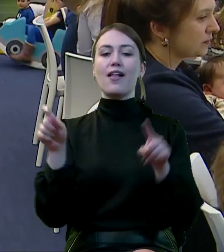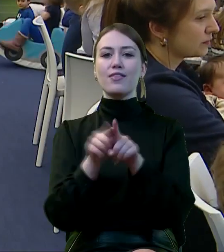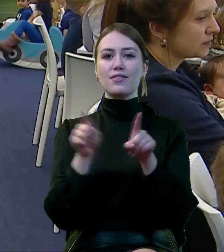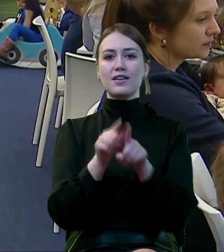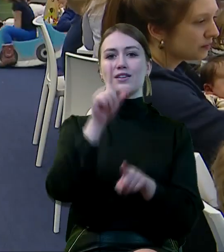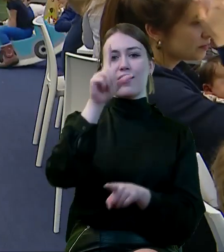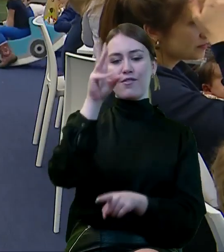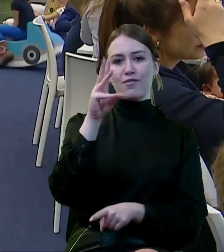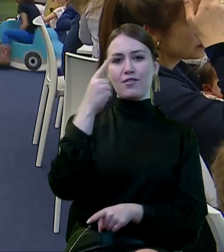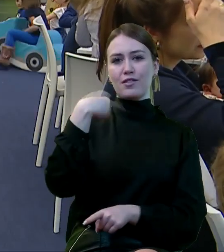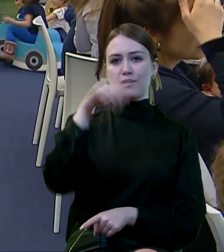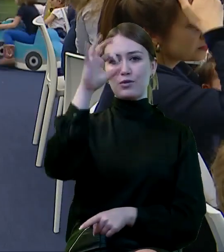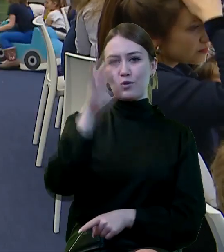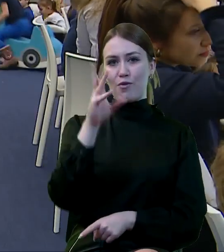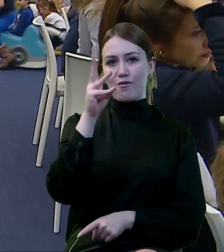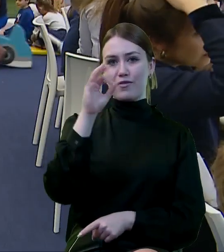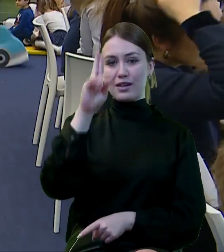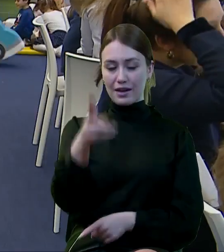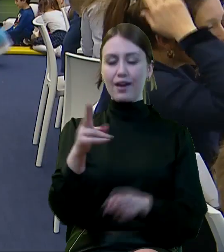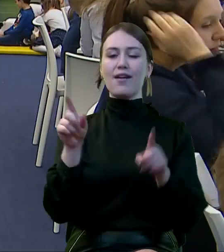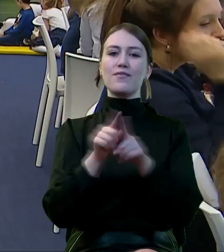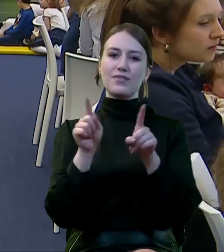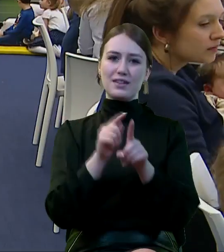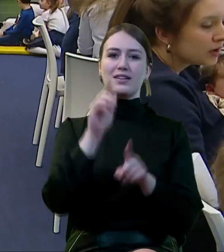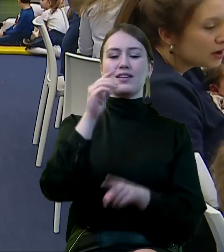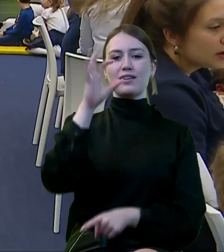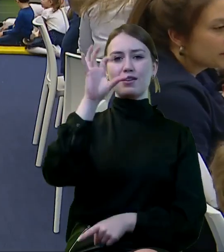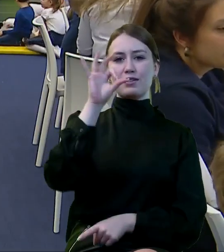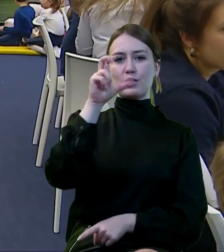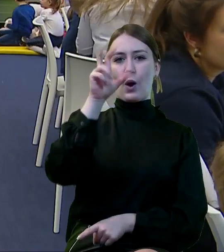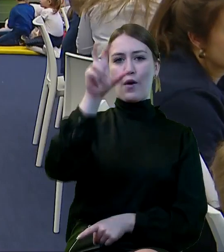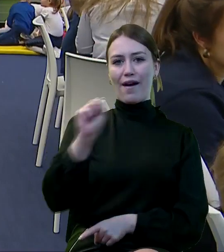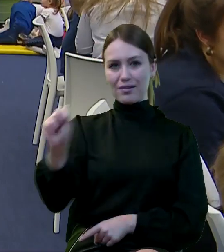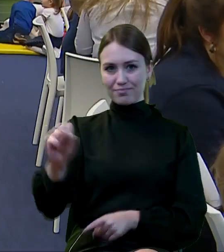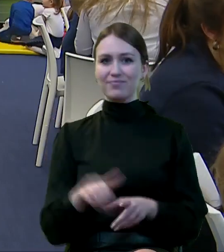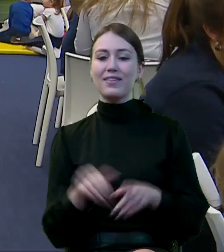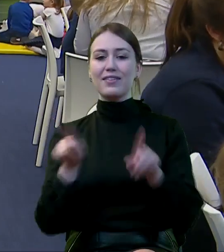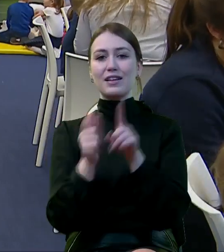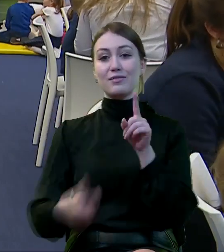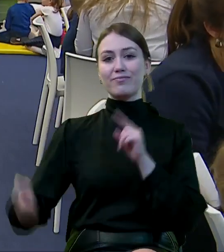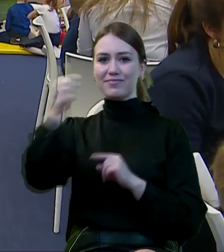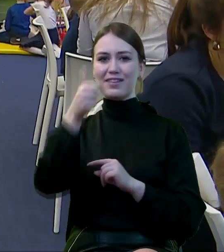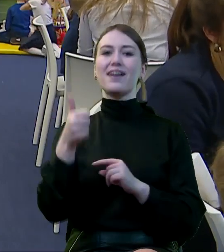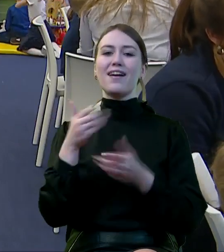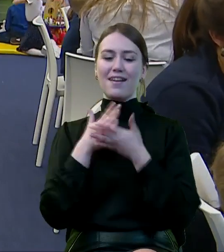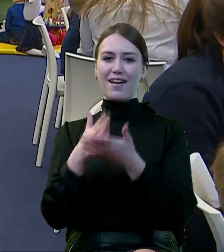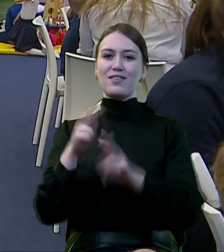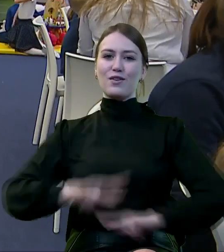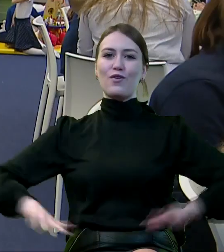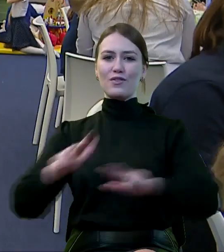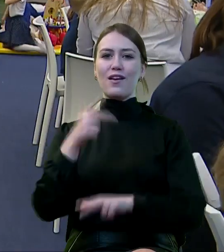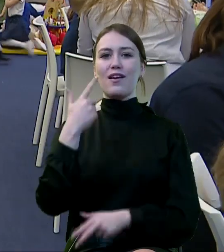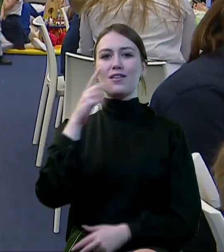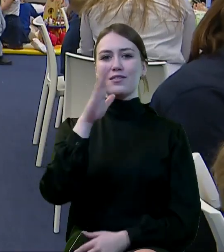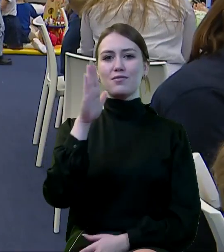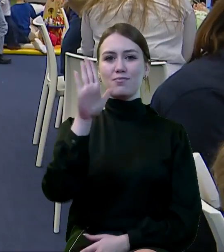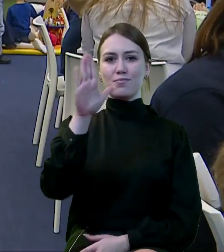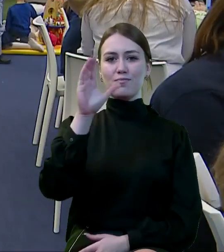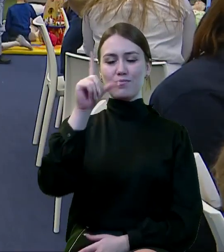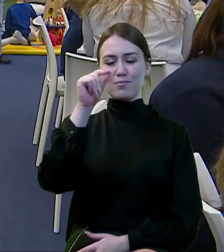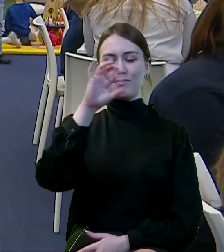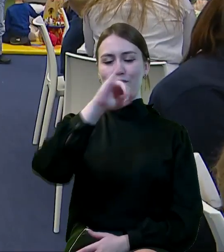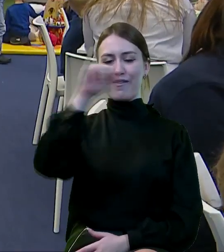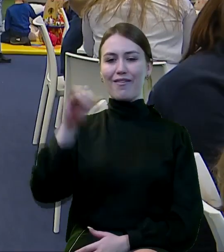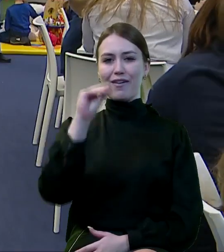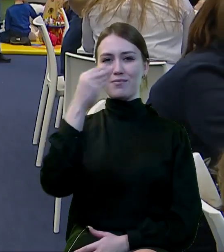stanu Paweł Wdówik, podsekretarz stanu pani Barbara Socha oraz przewodnicząca Rady Rodziny Dorota Bojemska.